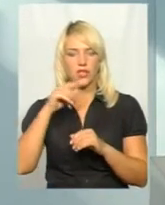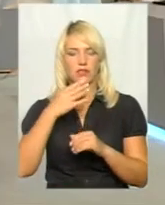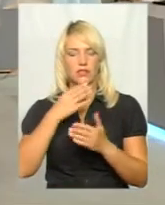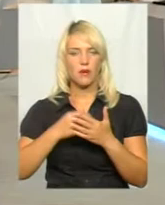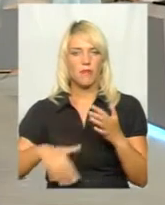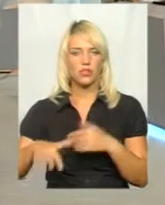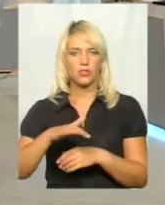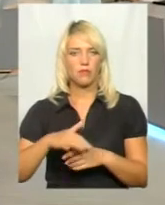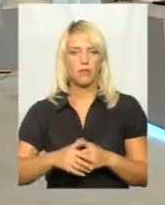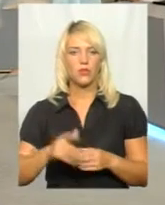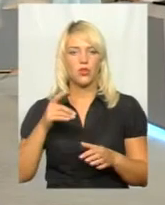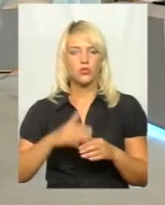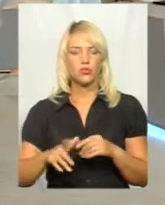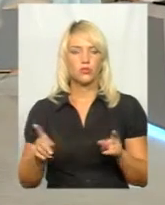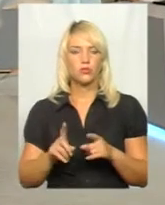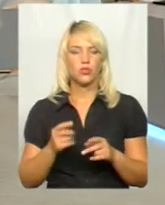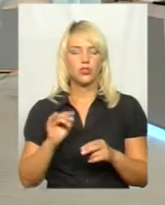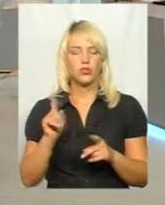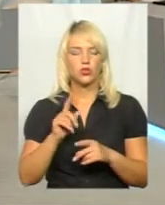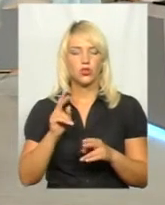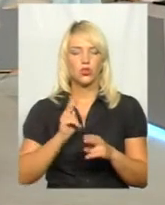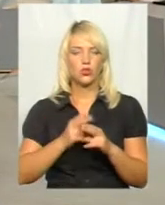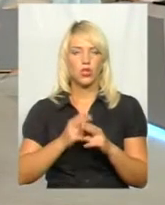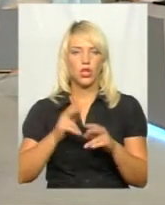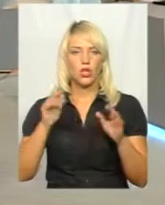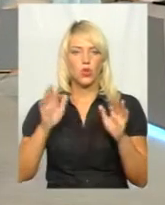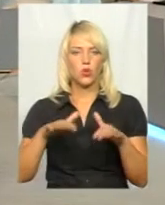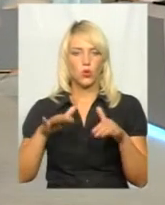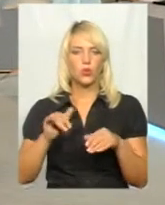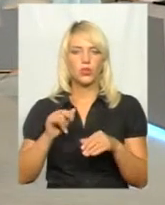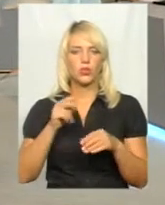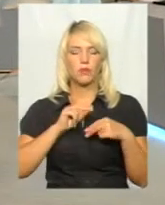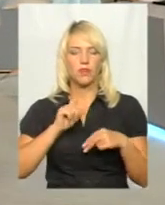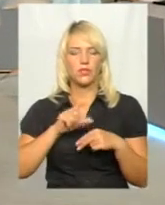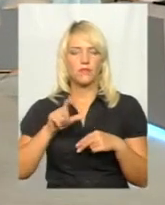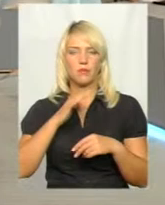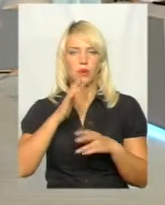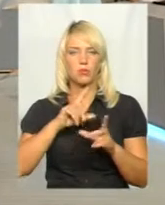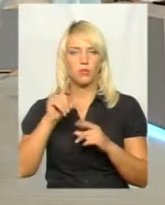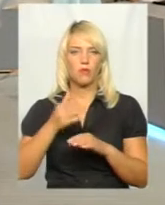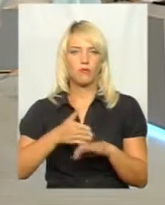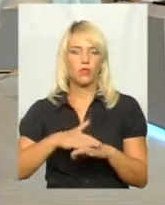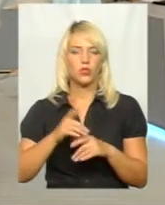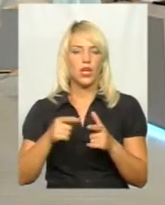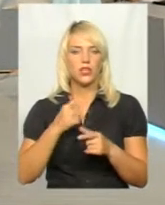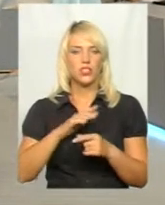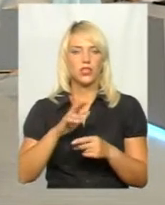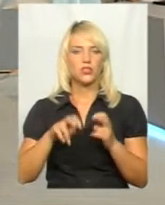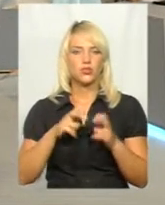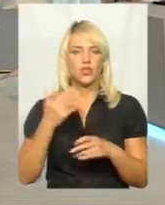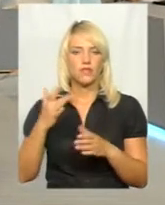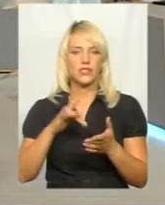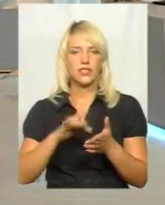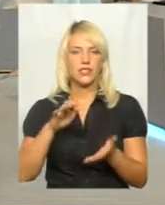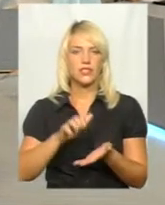Зрозуміло, що підряднику і дочт завадив, і працівники до Польщі виїхали, це ми тільки що чули. Чи не шукали ви в центрі